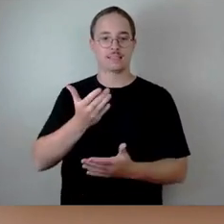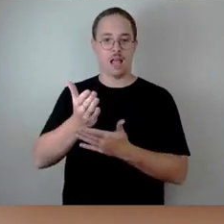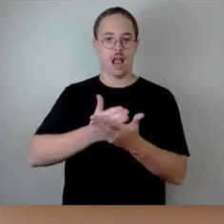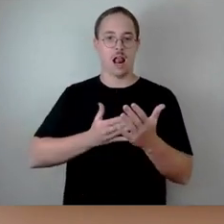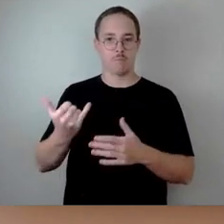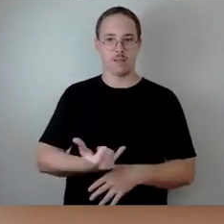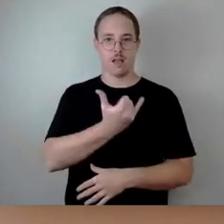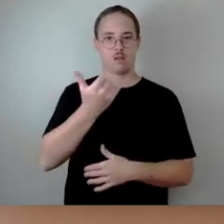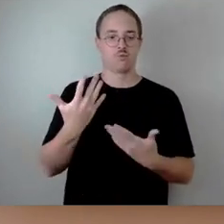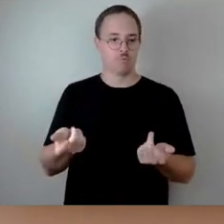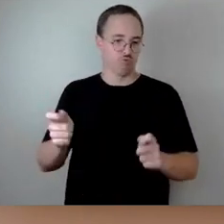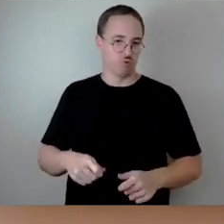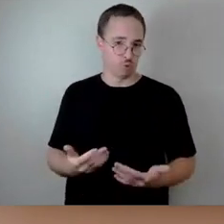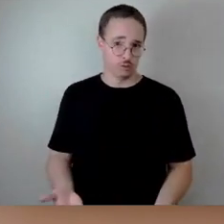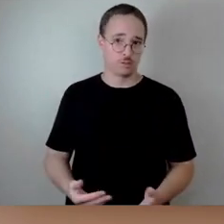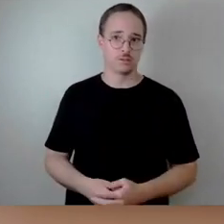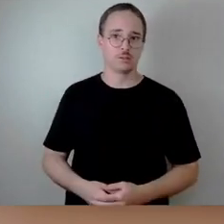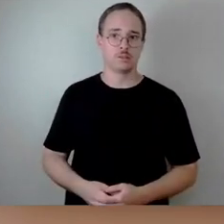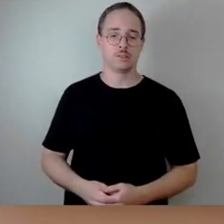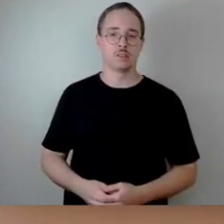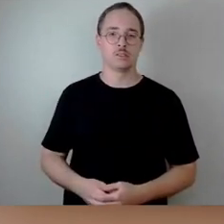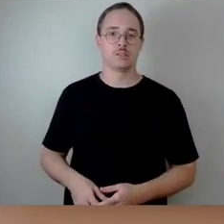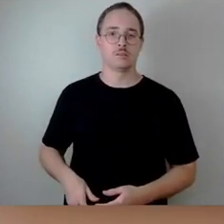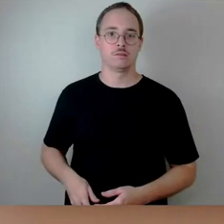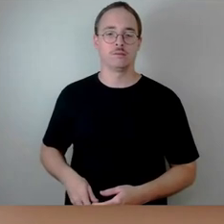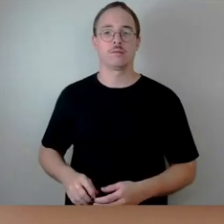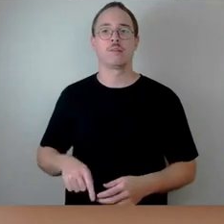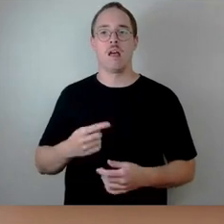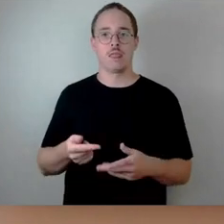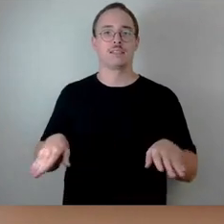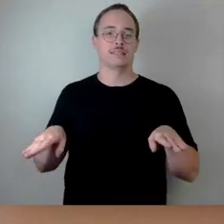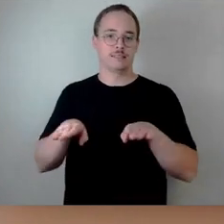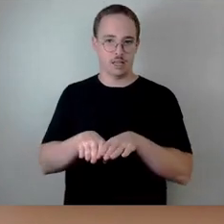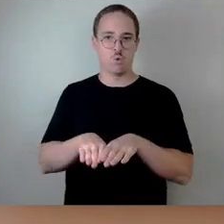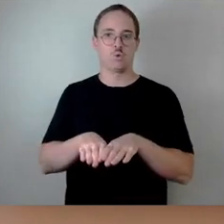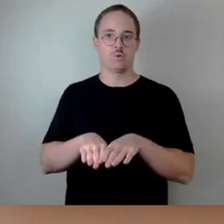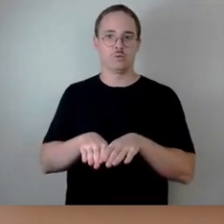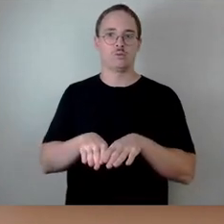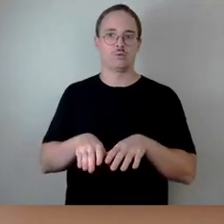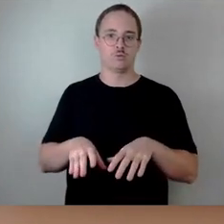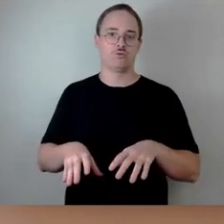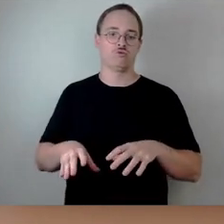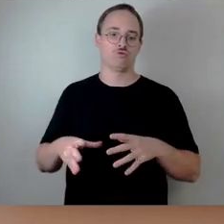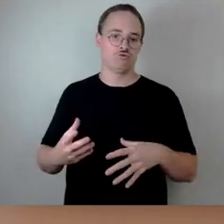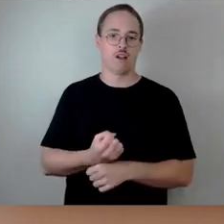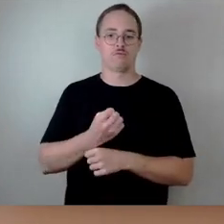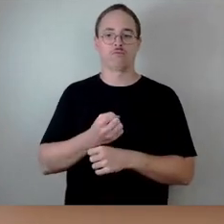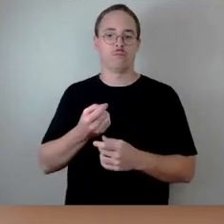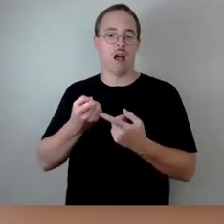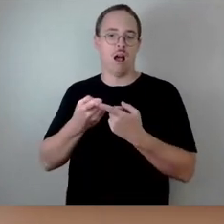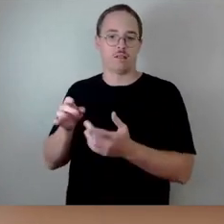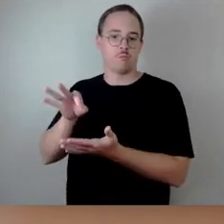beschlossen ist, dass da eine Deckung entsprechend irgendwas anderes gestrichen werden muss, um das zu finanzieren.